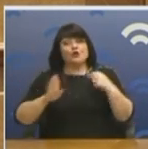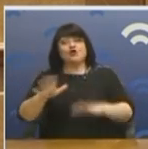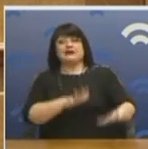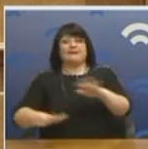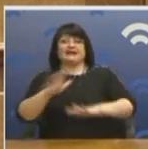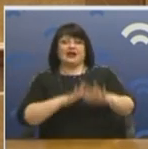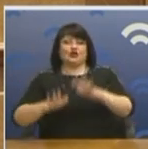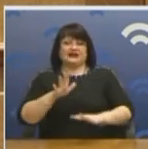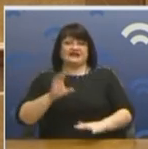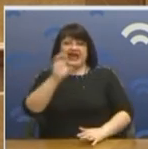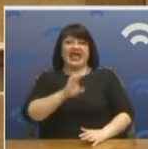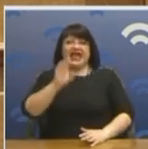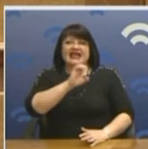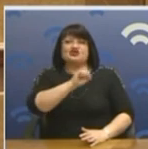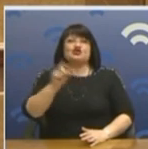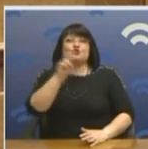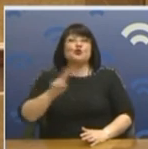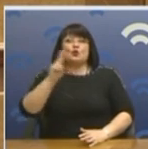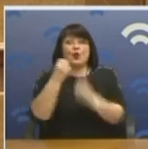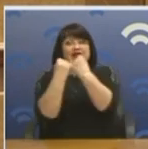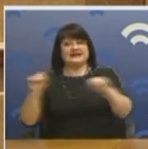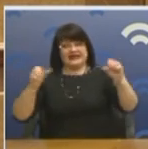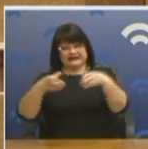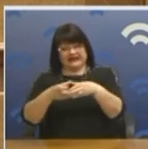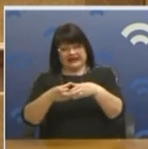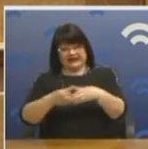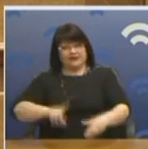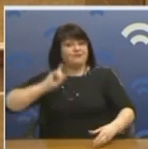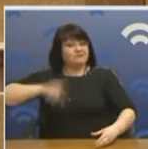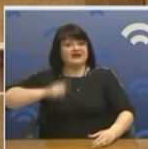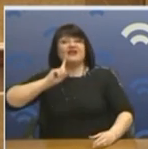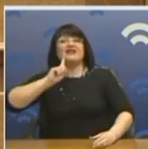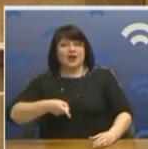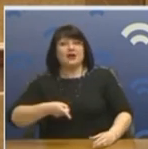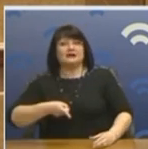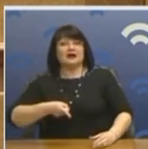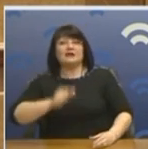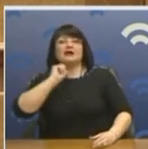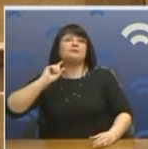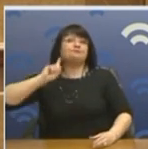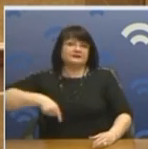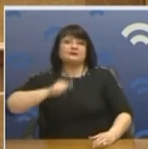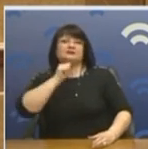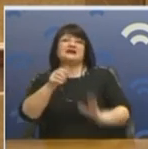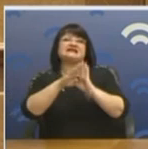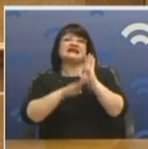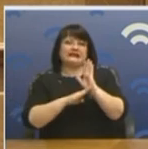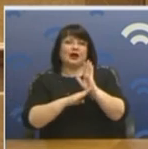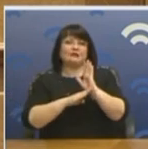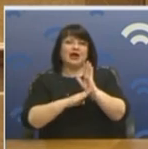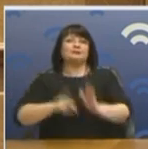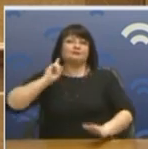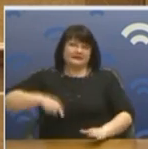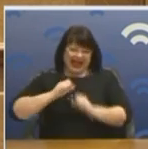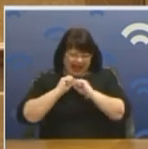Το ΕΣΥΡΟΥ. Η ανεξάρτητη αρχή που παραβίασε το διάταγμα ουσιαστικά παραβιάζει το σύνταγμα της απολογίας. Είναι απίστευτα αυτά που